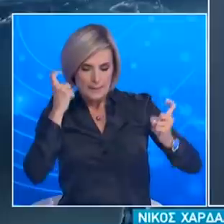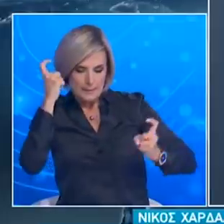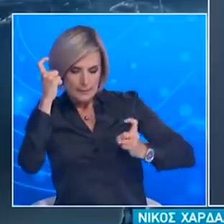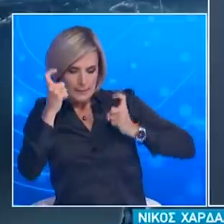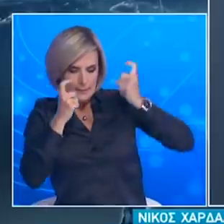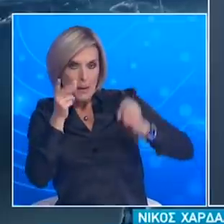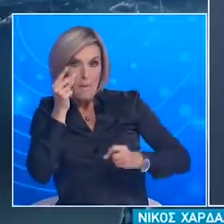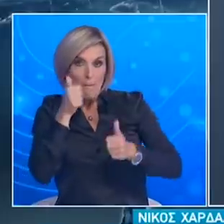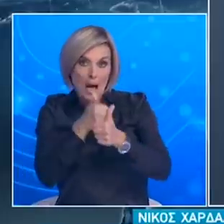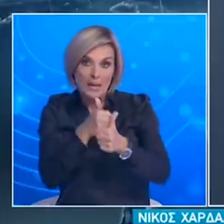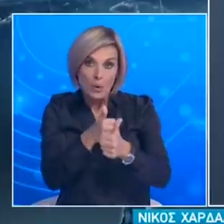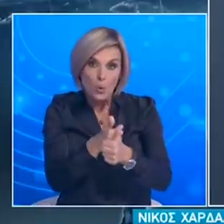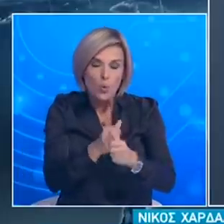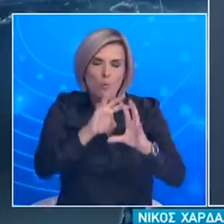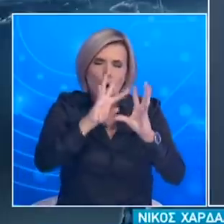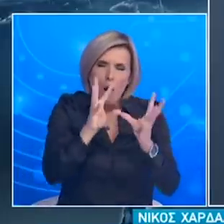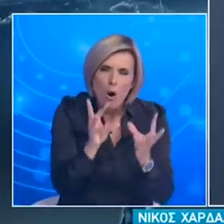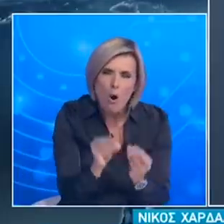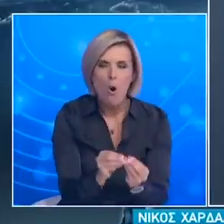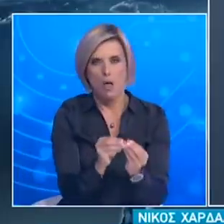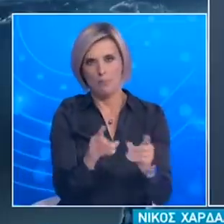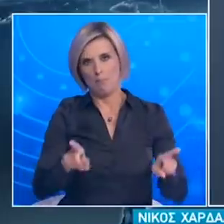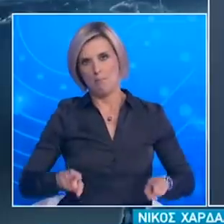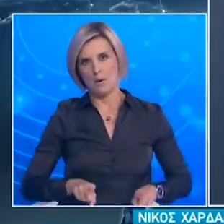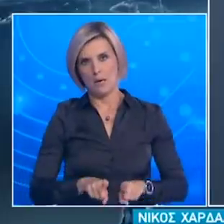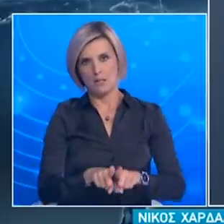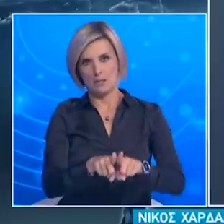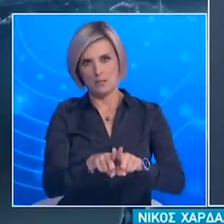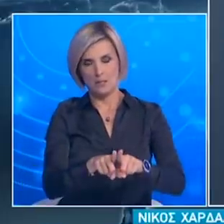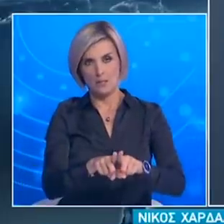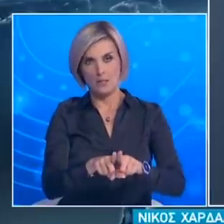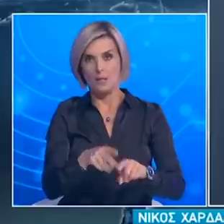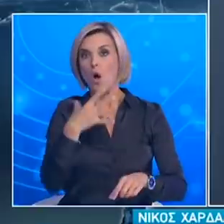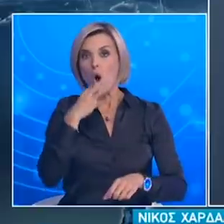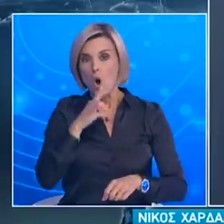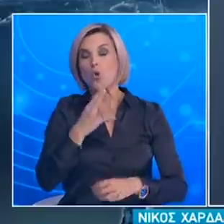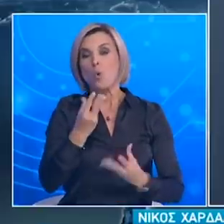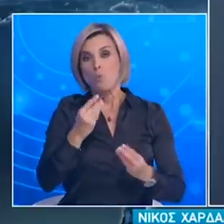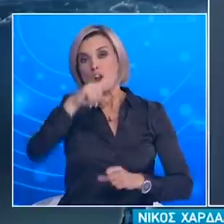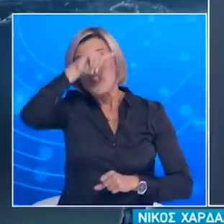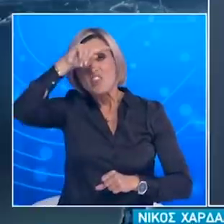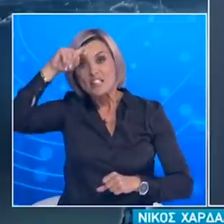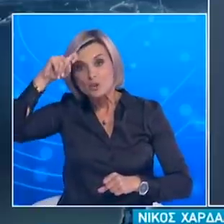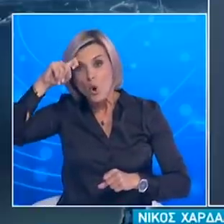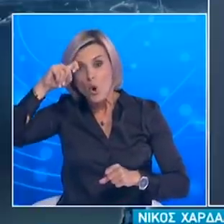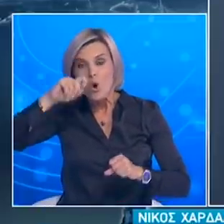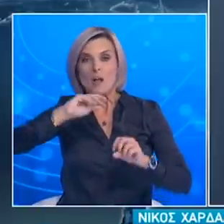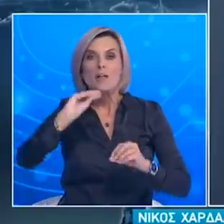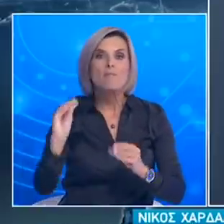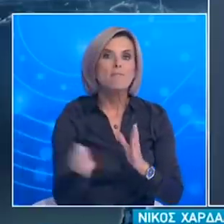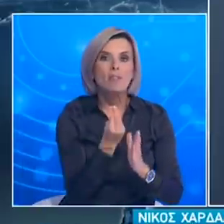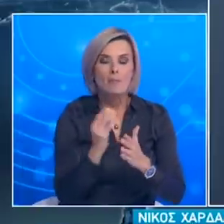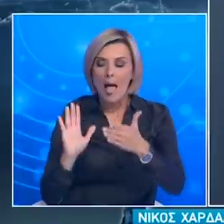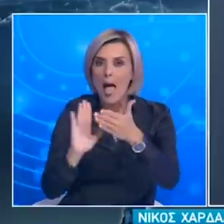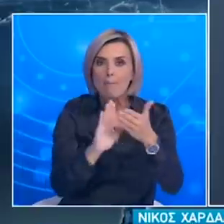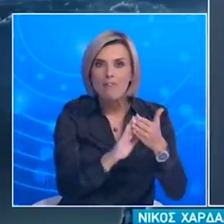λαμβάνοντας υπόψη και τα κρούσματα εκείνα που η διαδικασία εχνηλάτησης συνδέει με ταξίδι ή επίσκεψη στη συγκεκριμένη